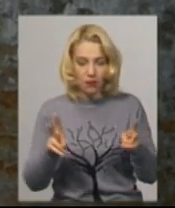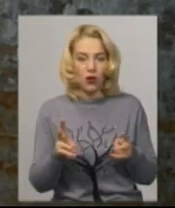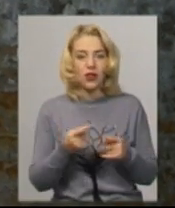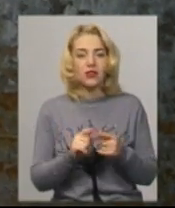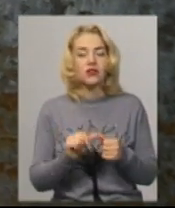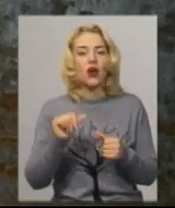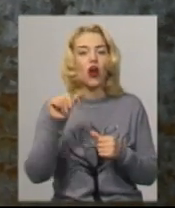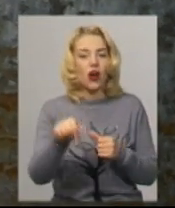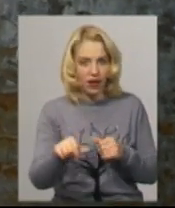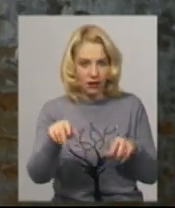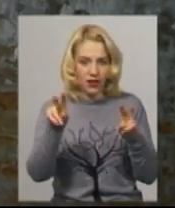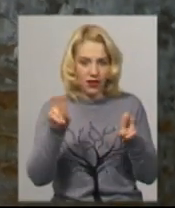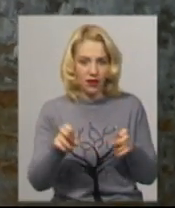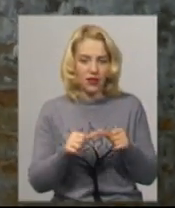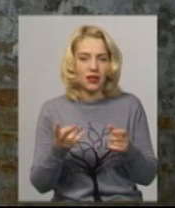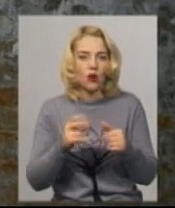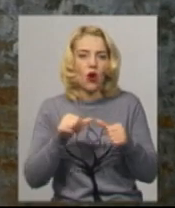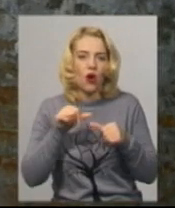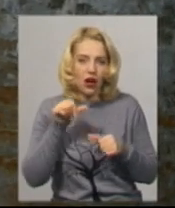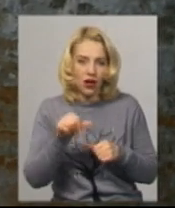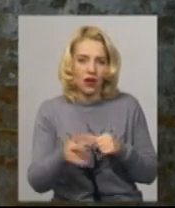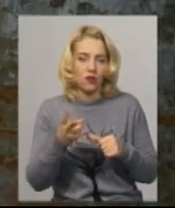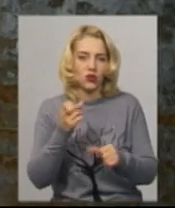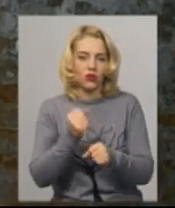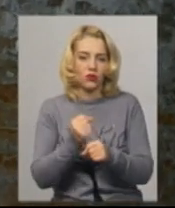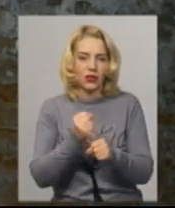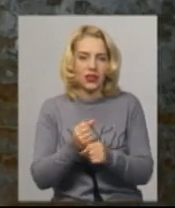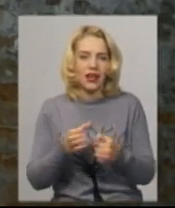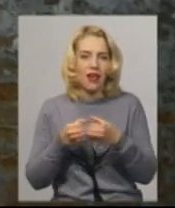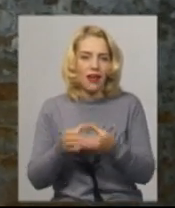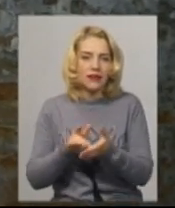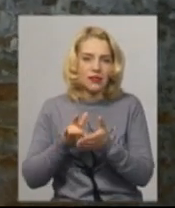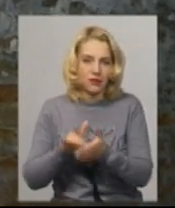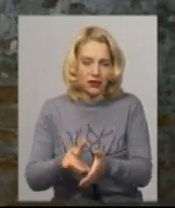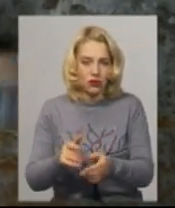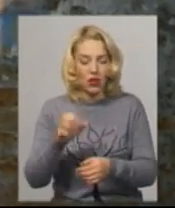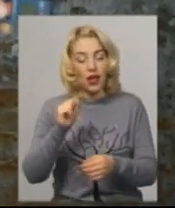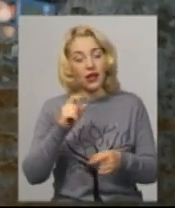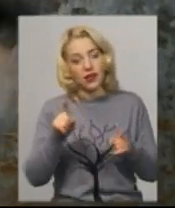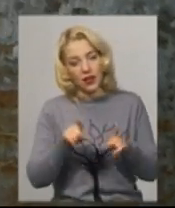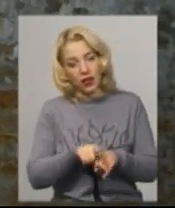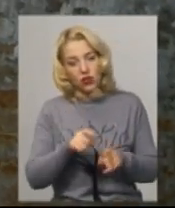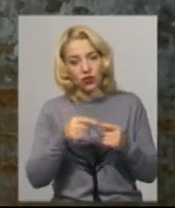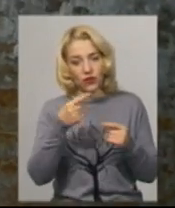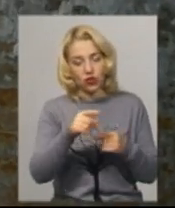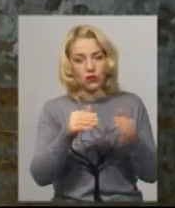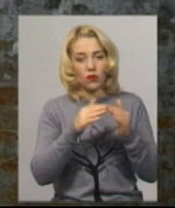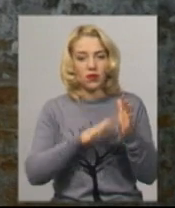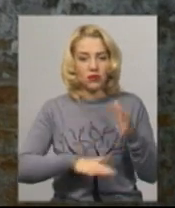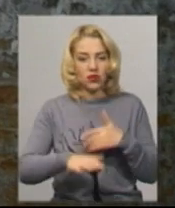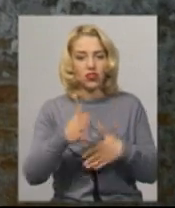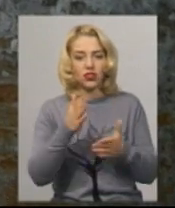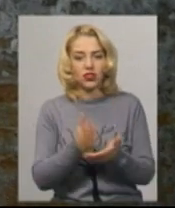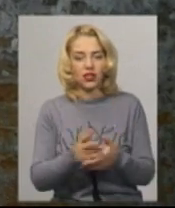Це тема окремої експедиції, подивитися, що там і як розчистити. Також є в іншому приміщенні теж такий